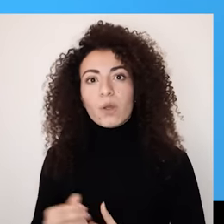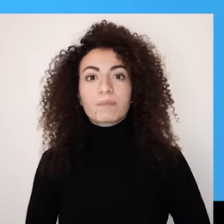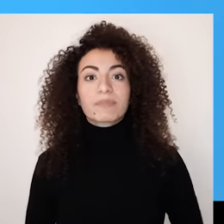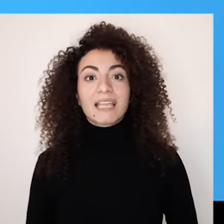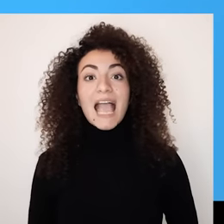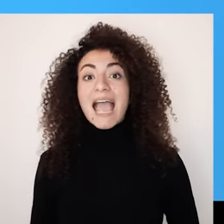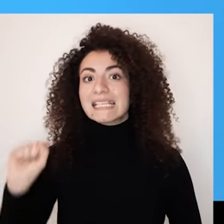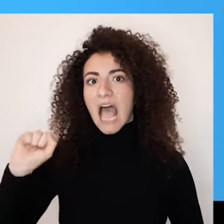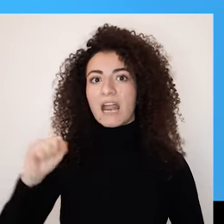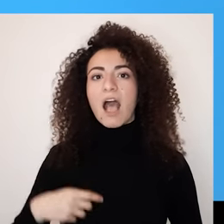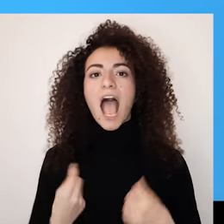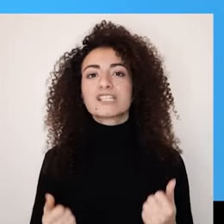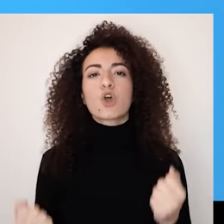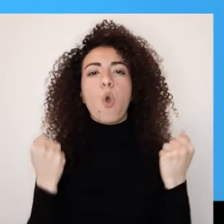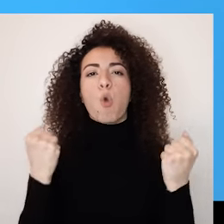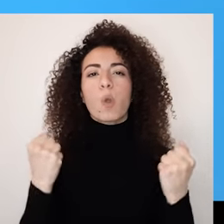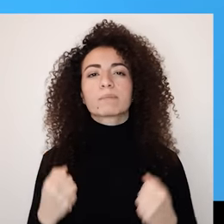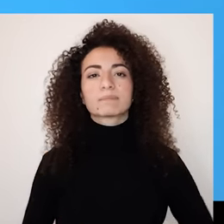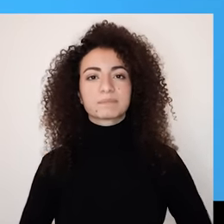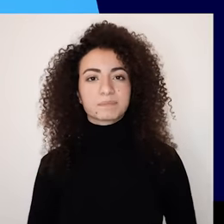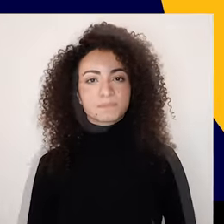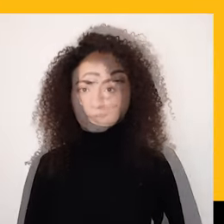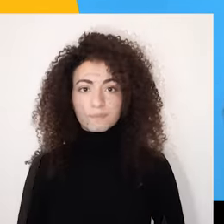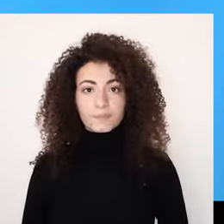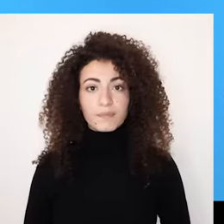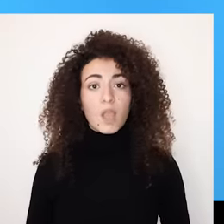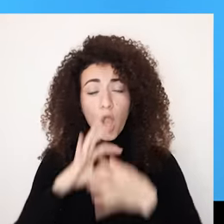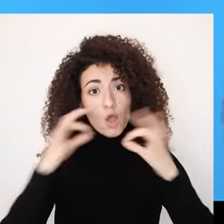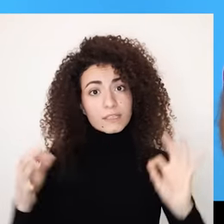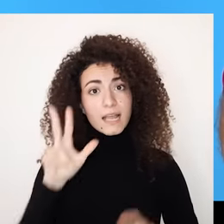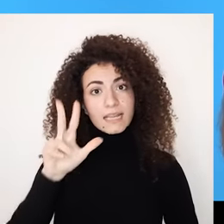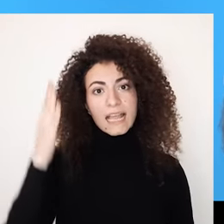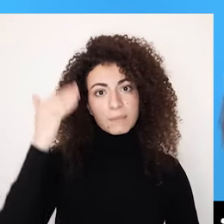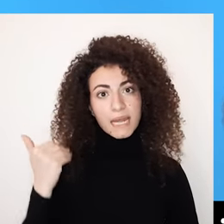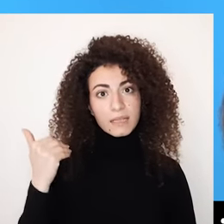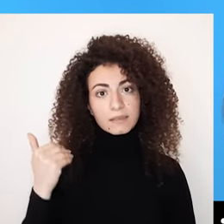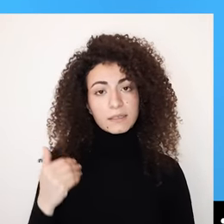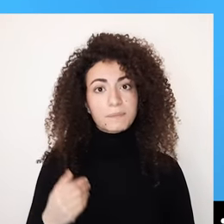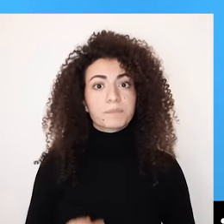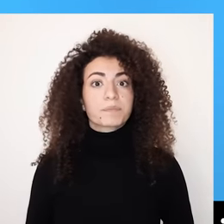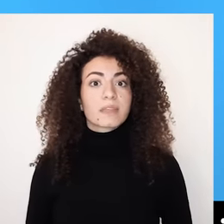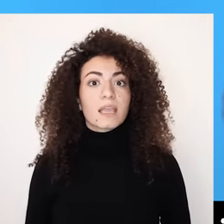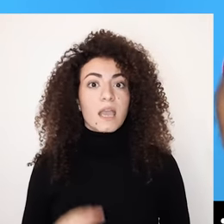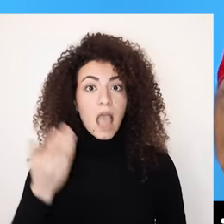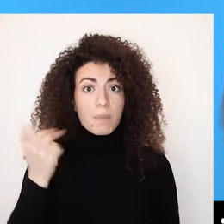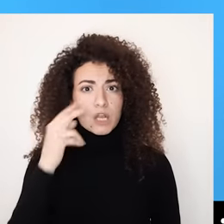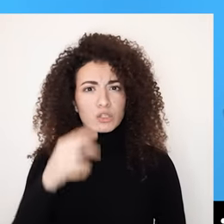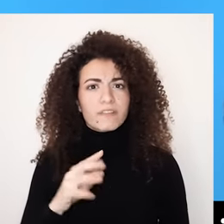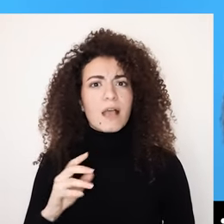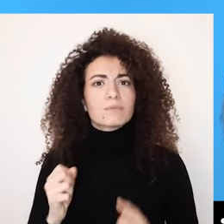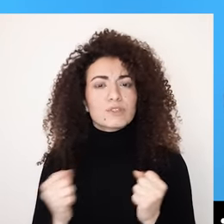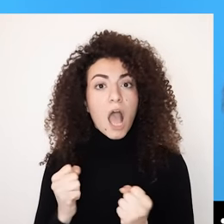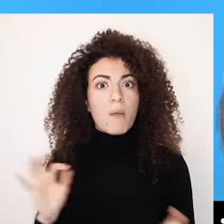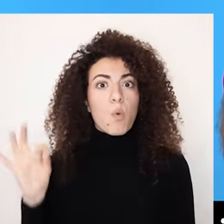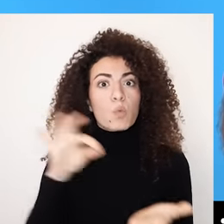الانتصار شعور قوة ما اختبرته من قبل تجارب سارة ودينا من حيث إمكانية الوصول والحصول على